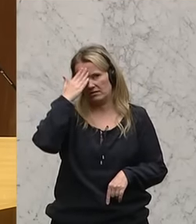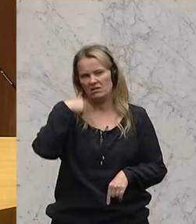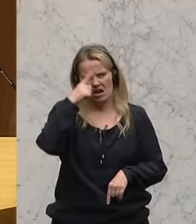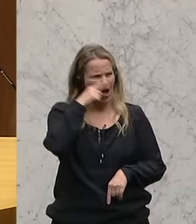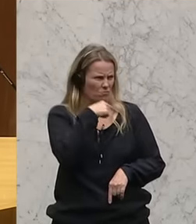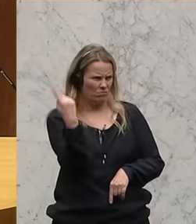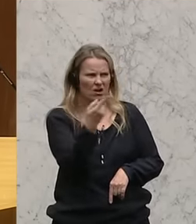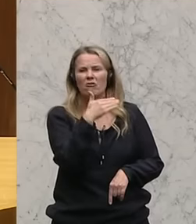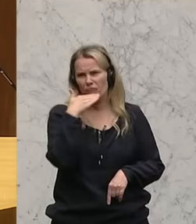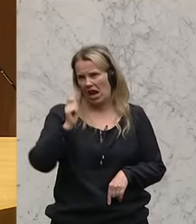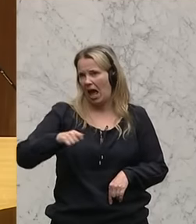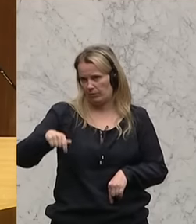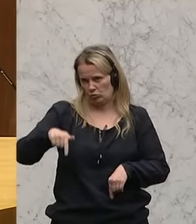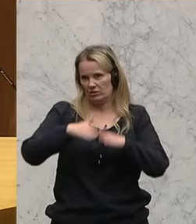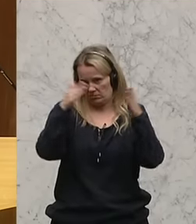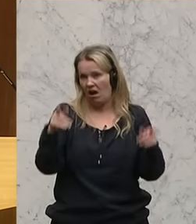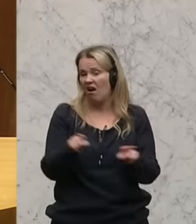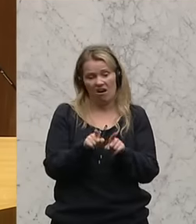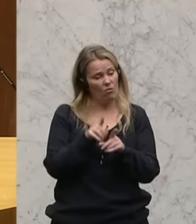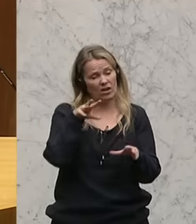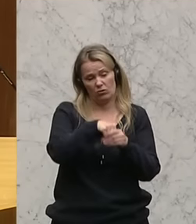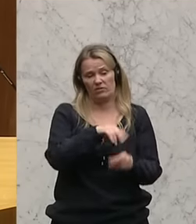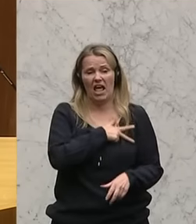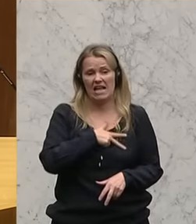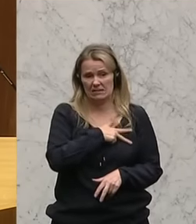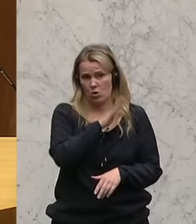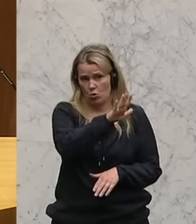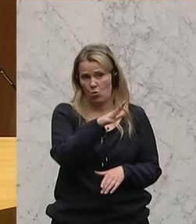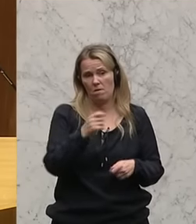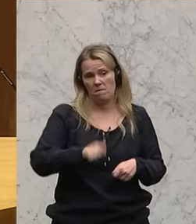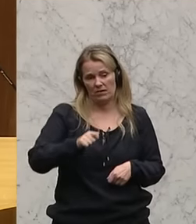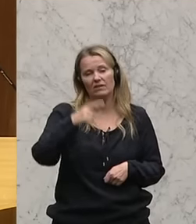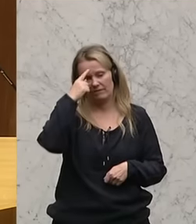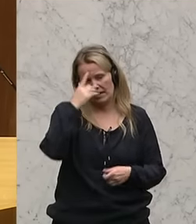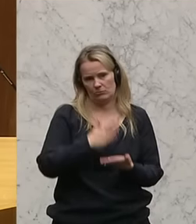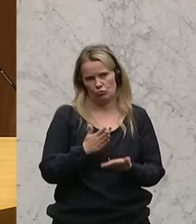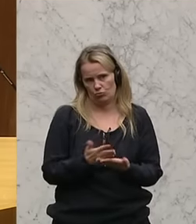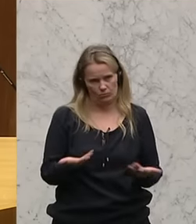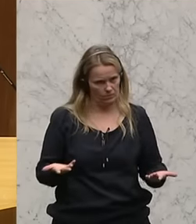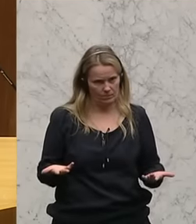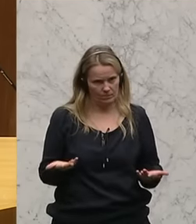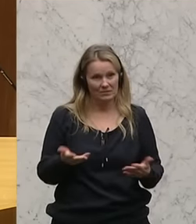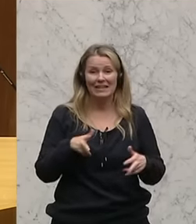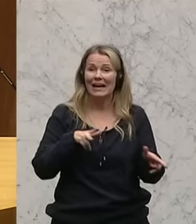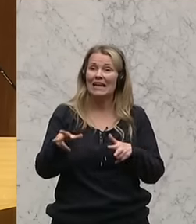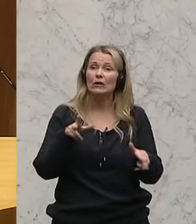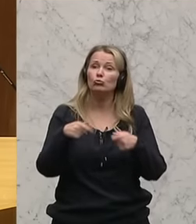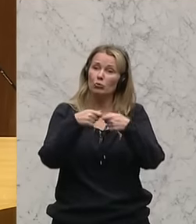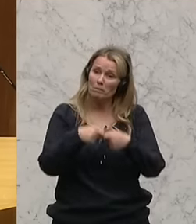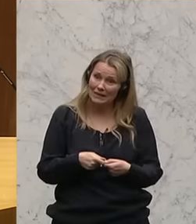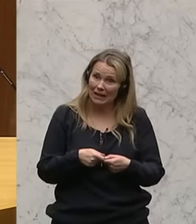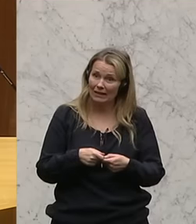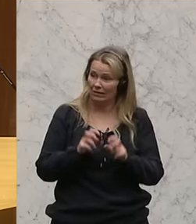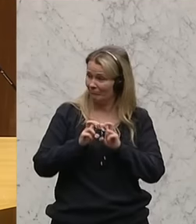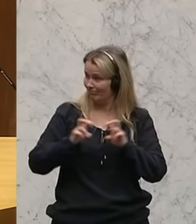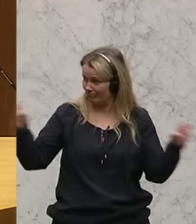Abgeordneten hier im Hohen Haus inklusive der SPÖ-Abgeordneten weiß es, die Regierungsmitglieder auf der